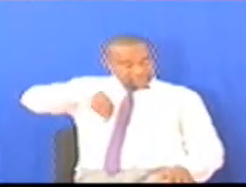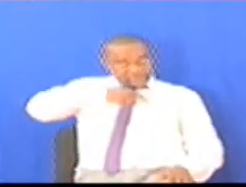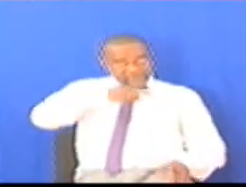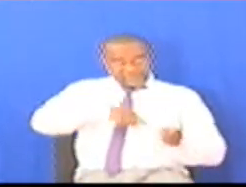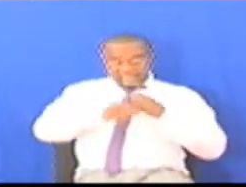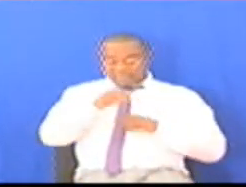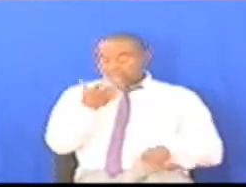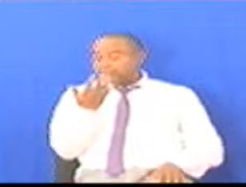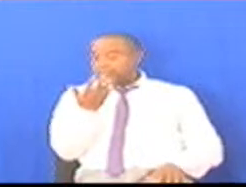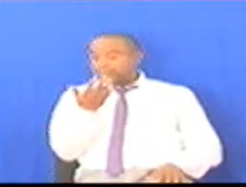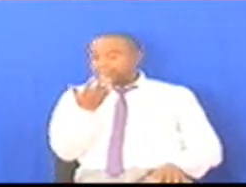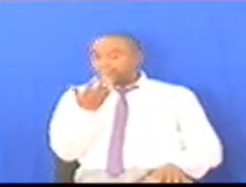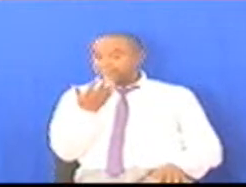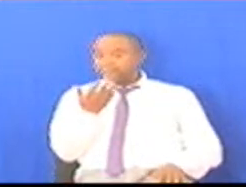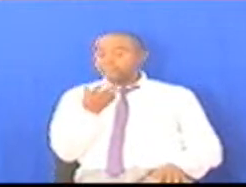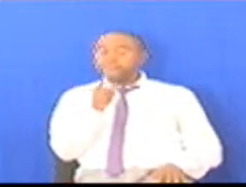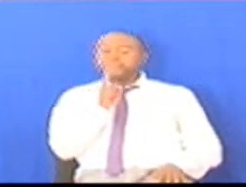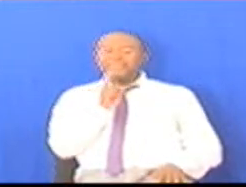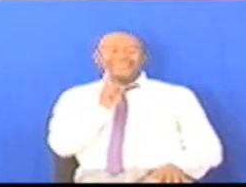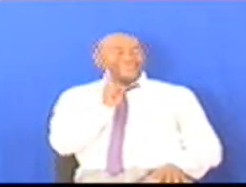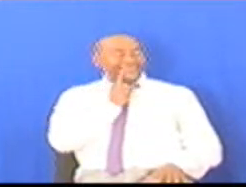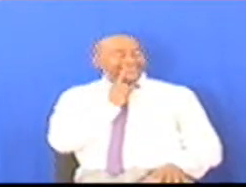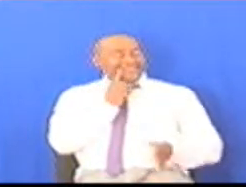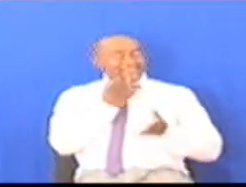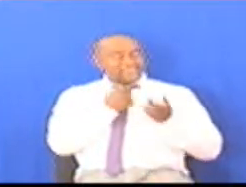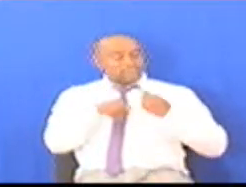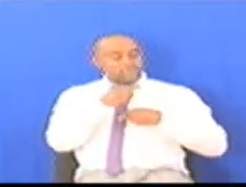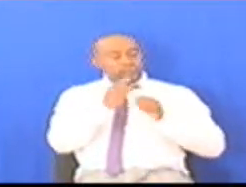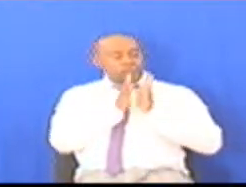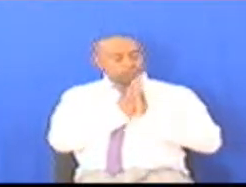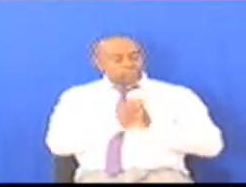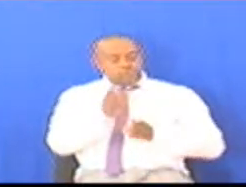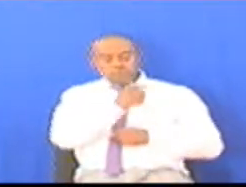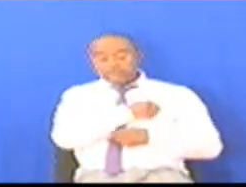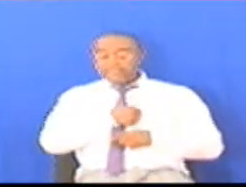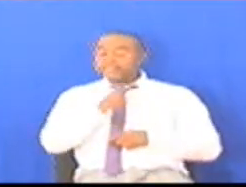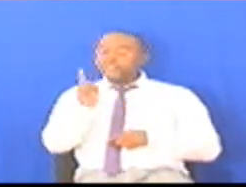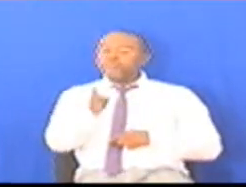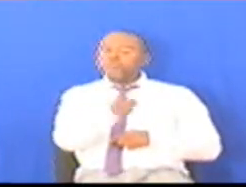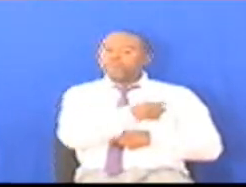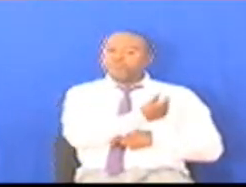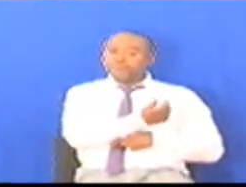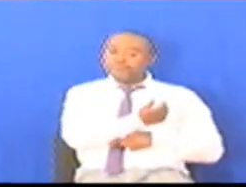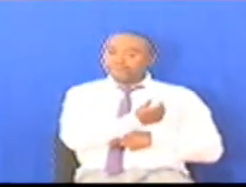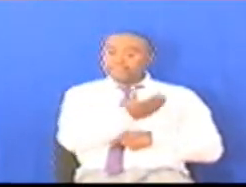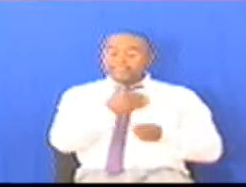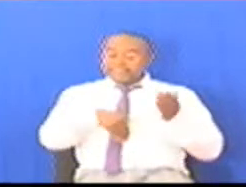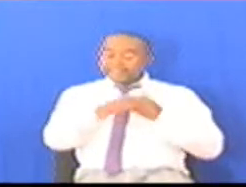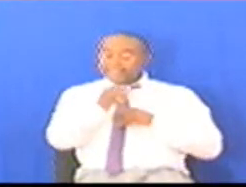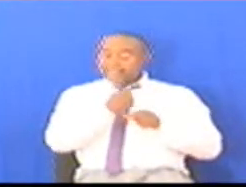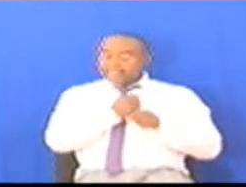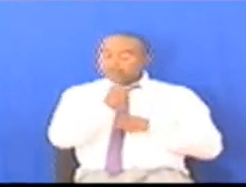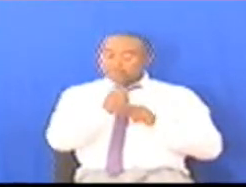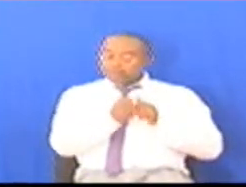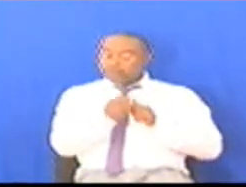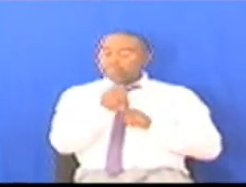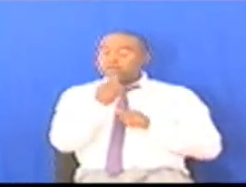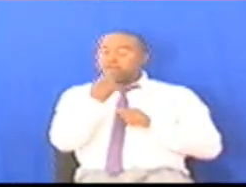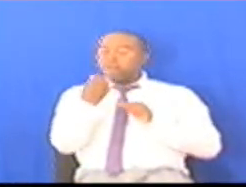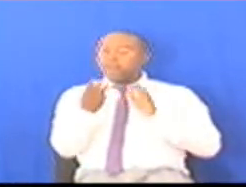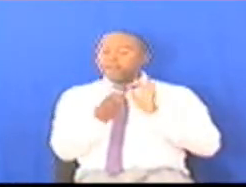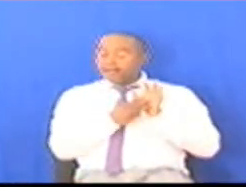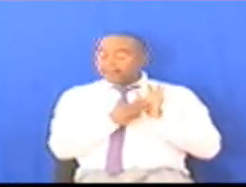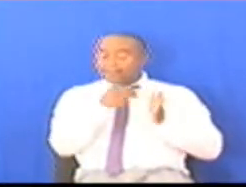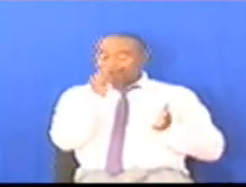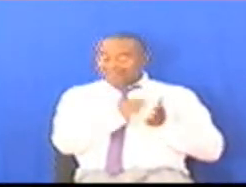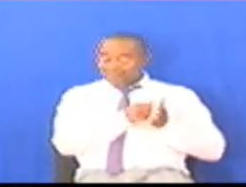Tuna Kila Sabagu Ya Kumshukuru Mwishmua Rise Tumefanikiwa Karibu Kilometra Kuminanane Ya Alami Kutoka Kia